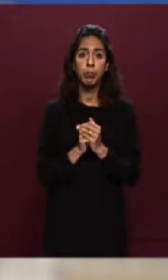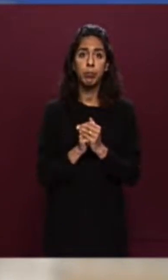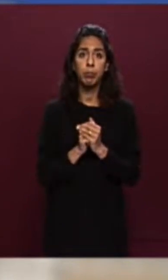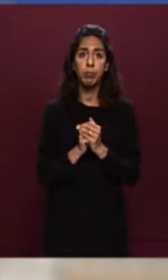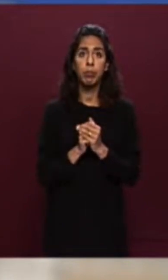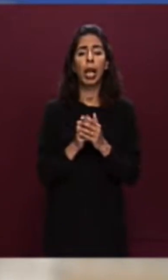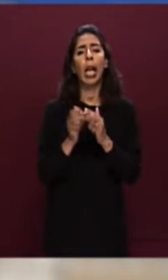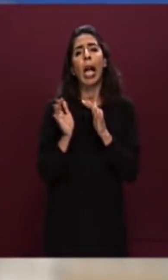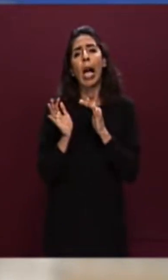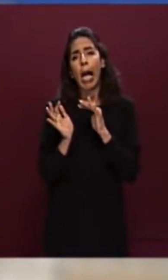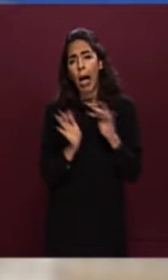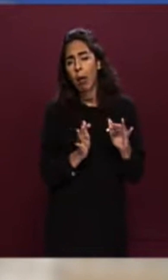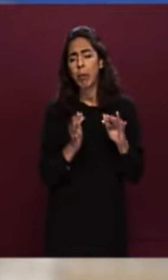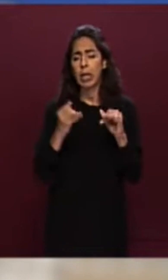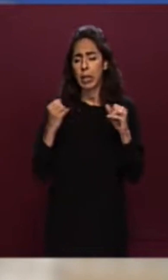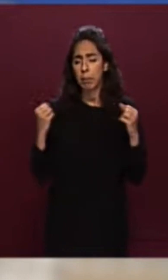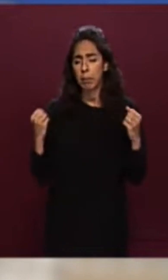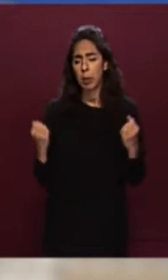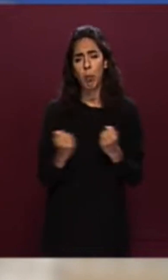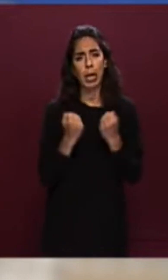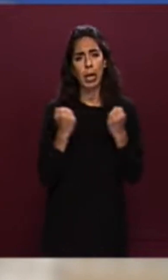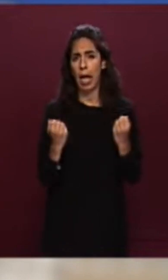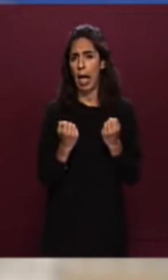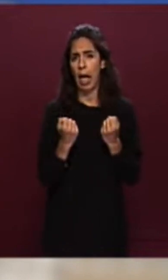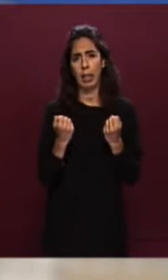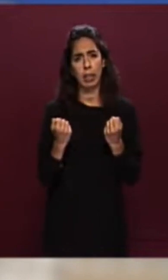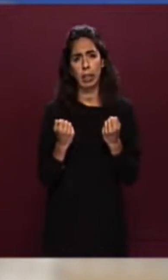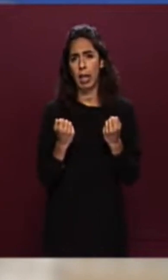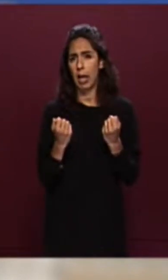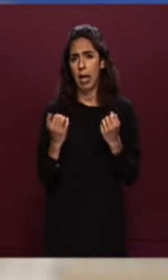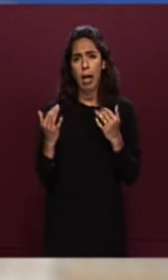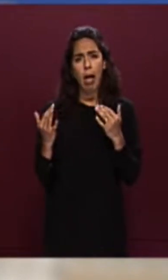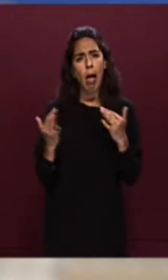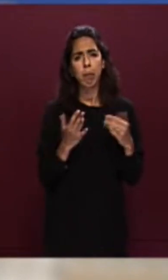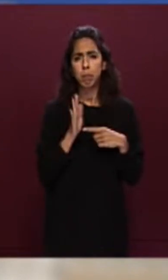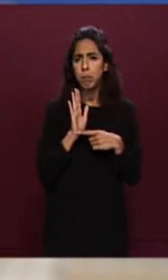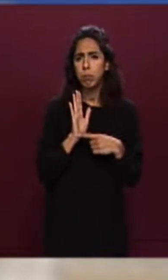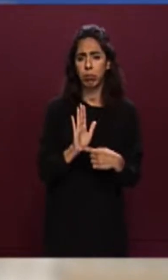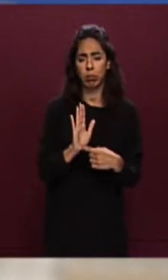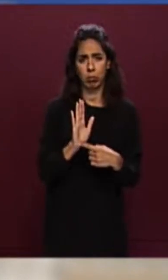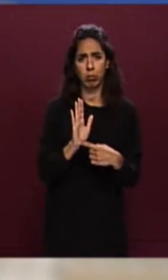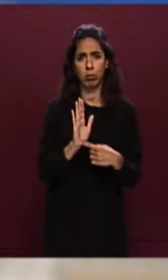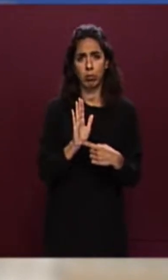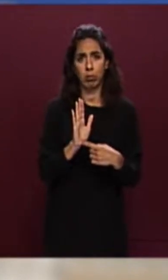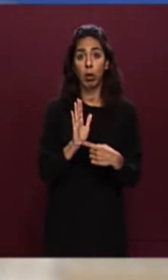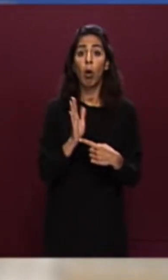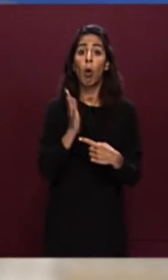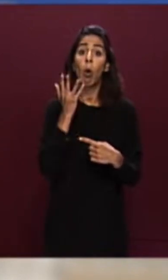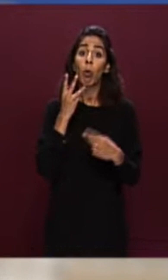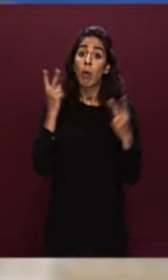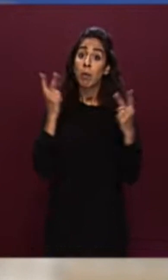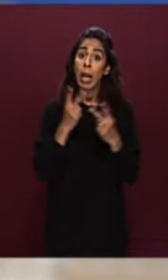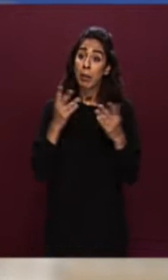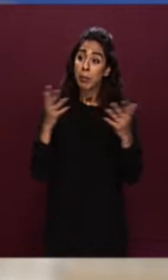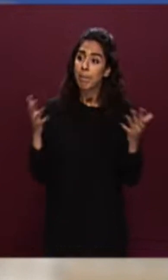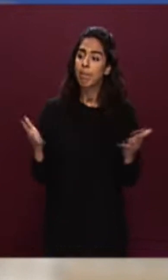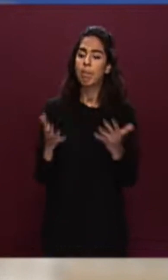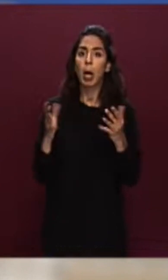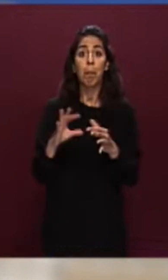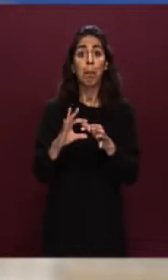al di là della propaganda, al di là della propaganda, per favorire una pace e una